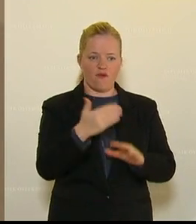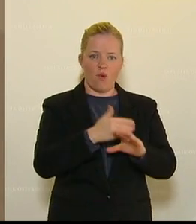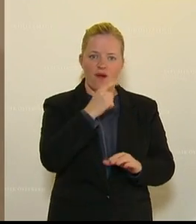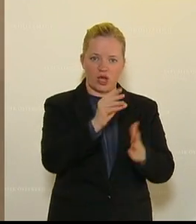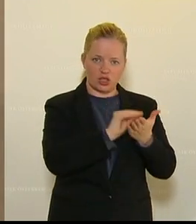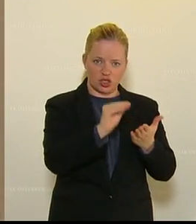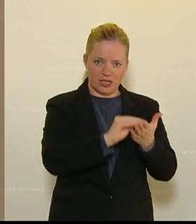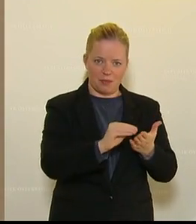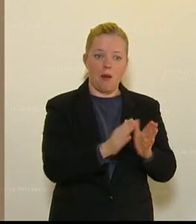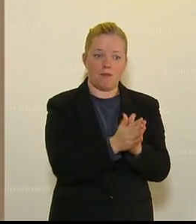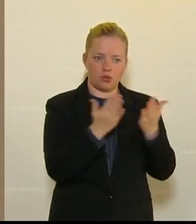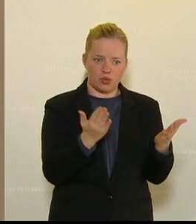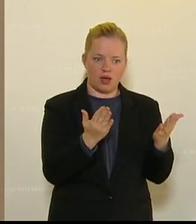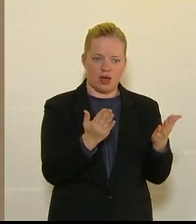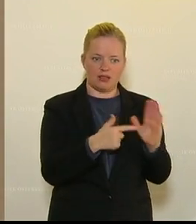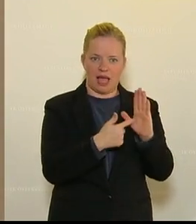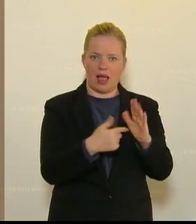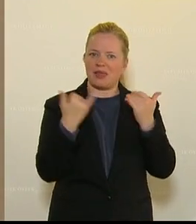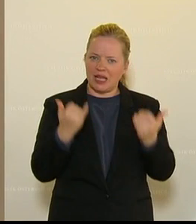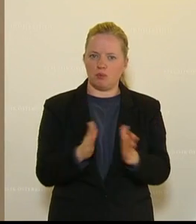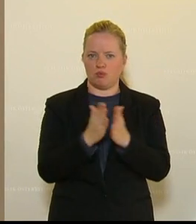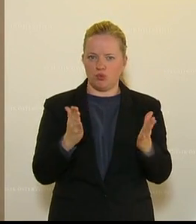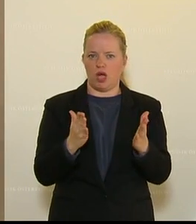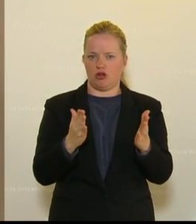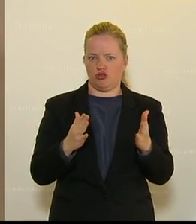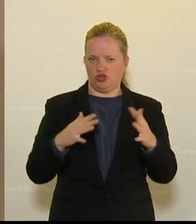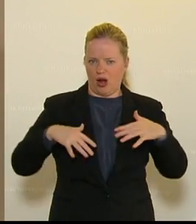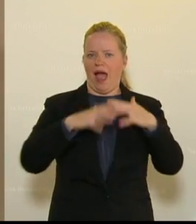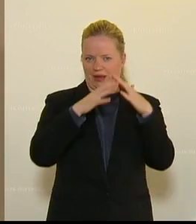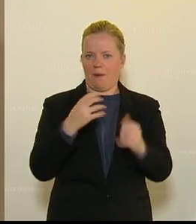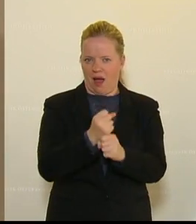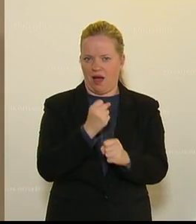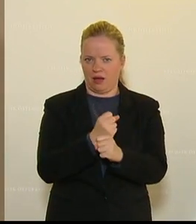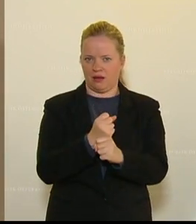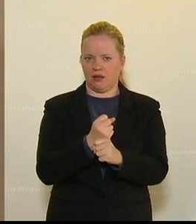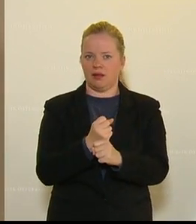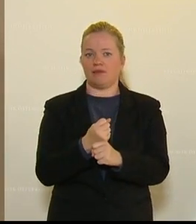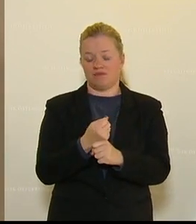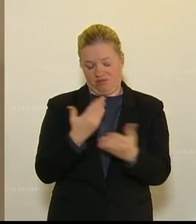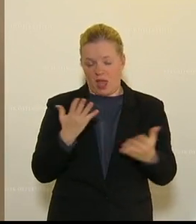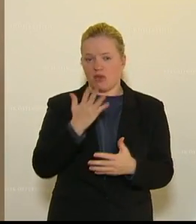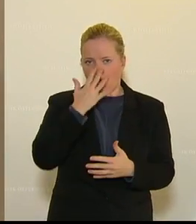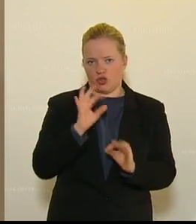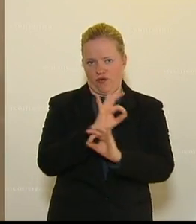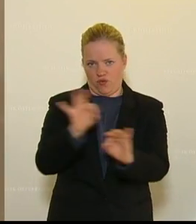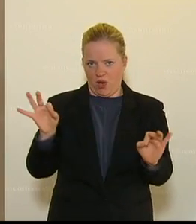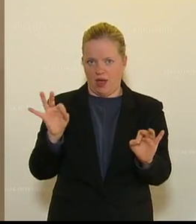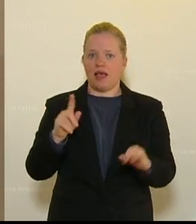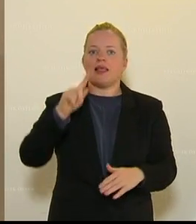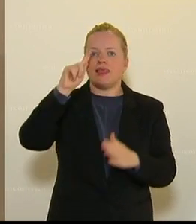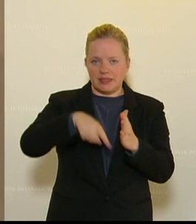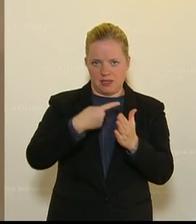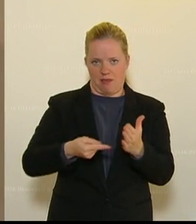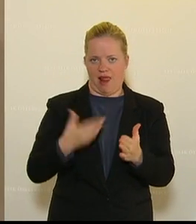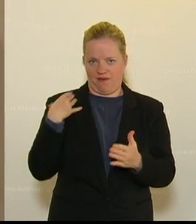Nein, ich mache jetzt einen Bücherstreik. Und das ist wirklich die ganz große Enttäuschung. Und darüber müssen Sie jetzt mitleiden. Vielleicht das nächste Mal wieder